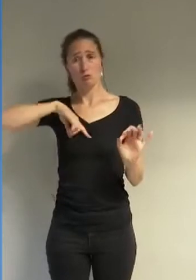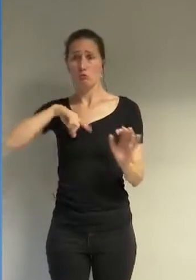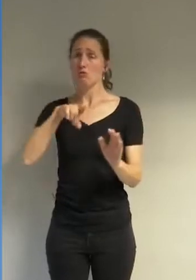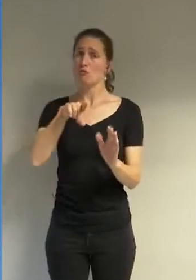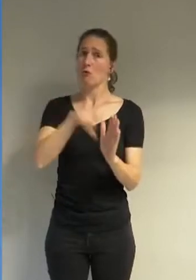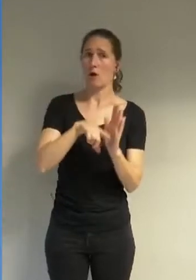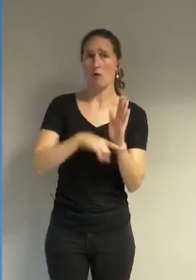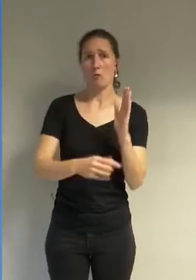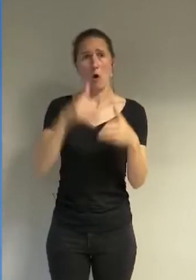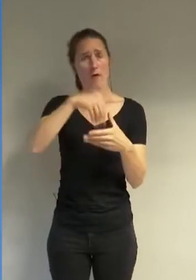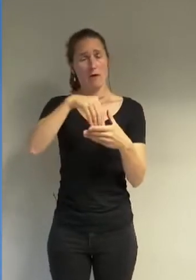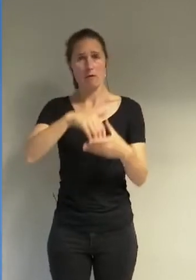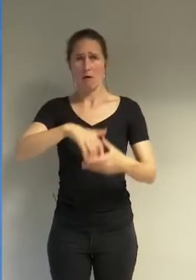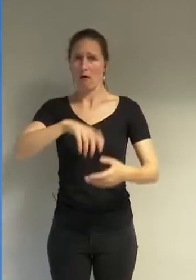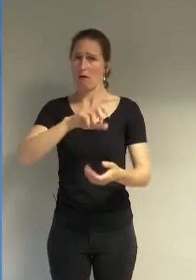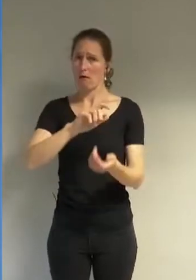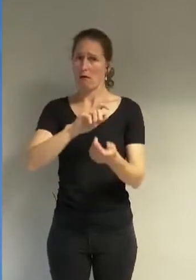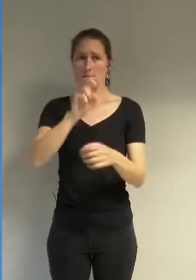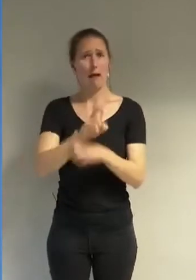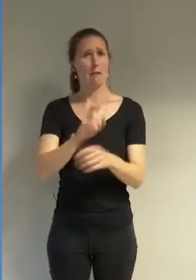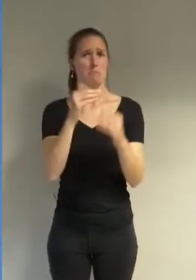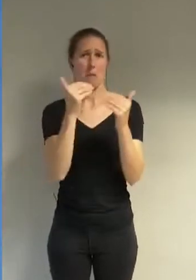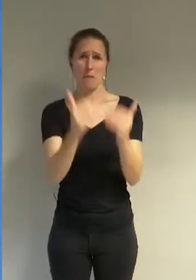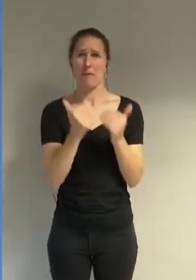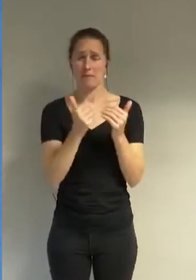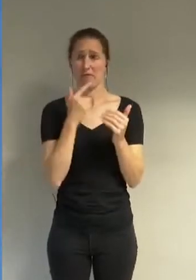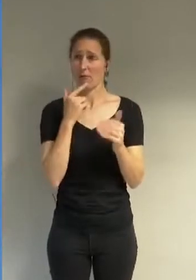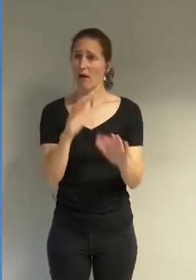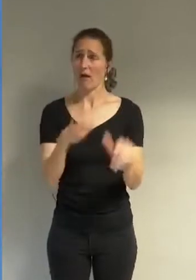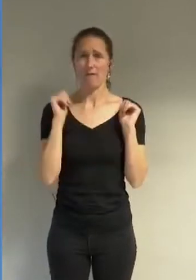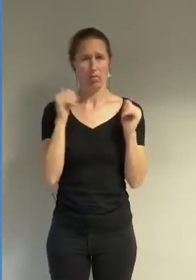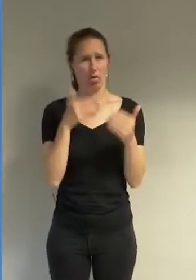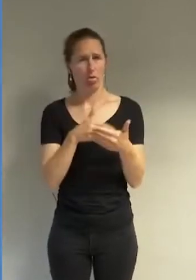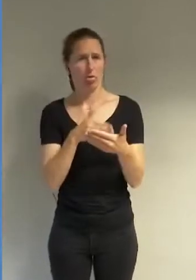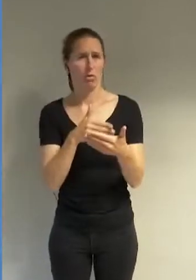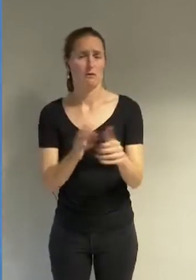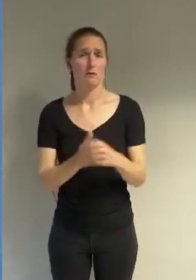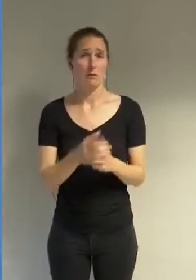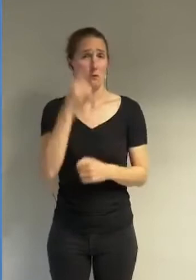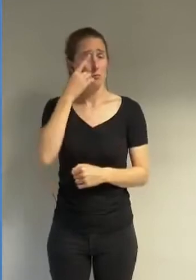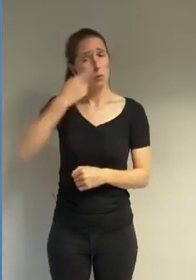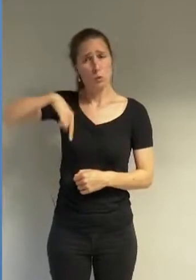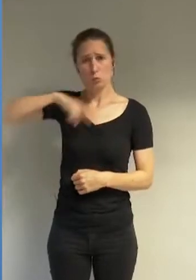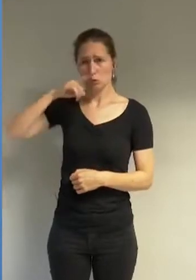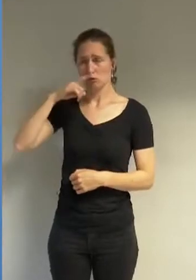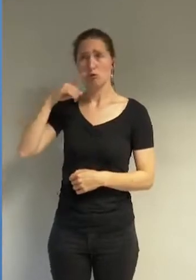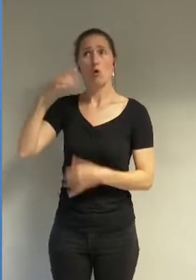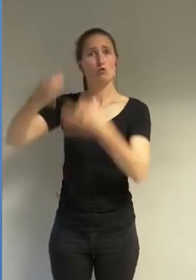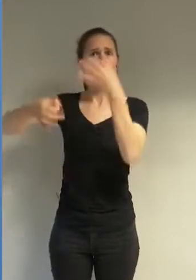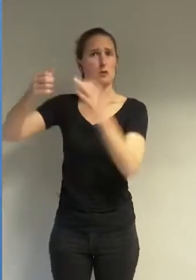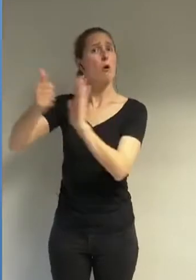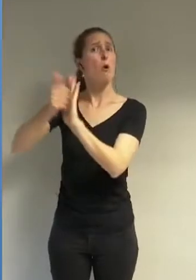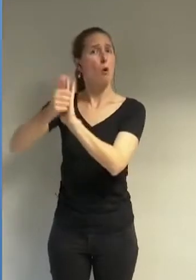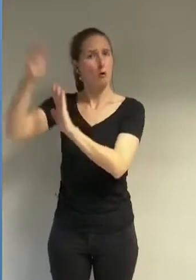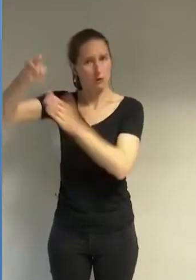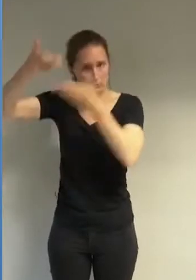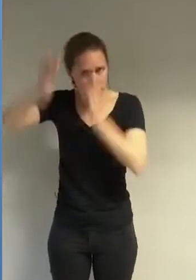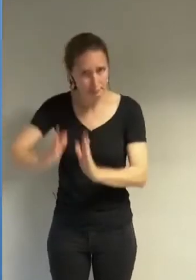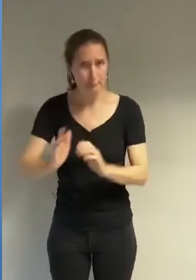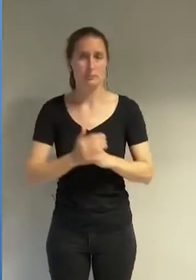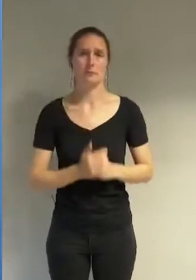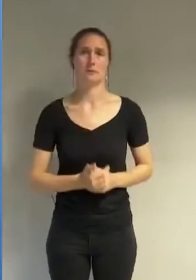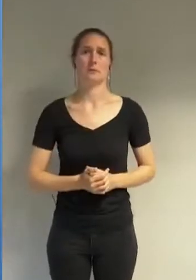évité bien des difficultés c'était pour nous à la justice de trancher et de dire le droit et non à la ville de Grenoble